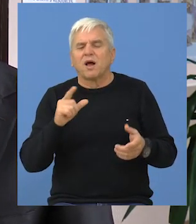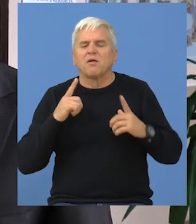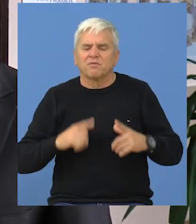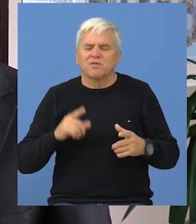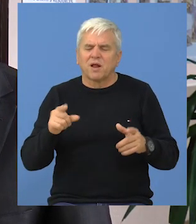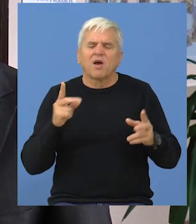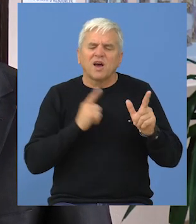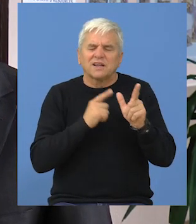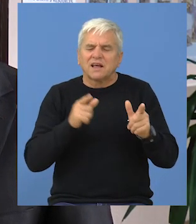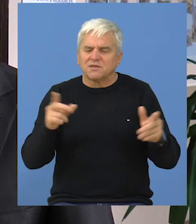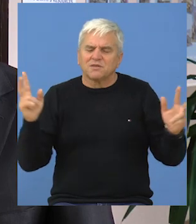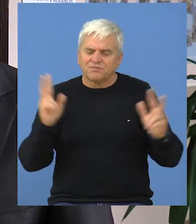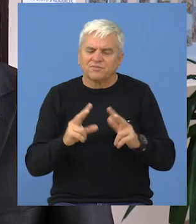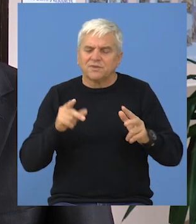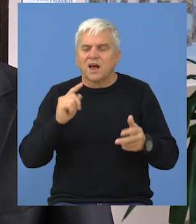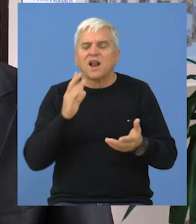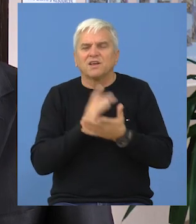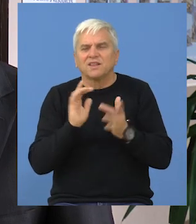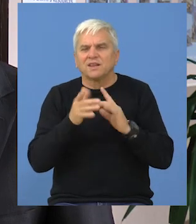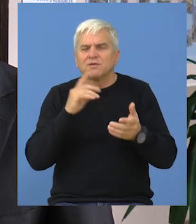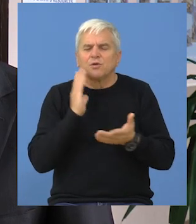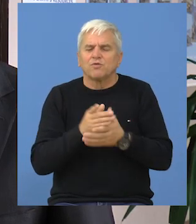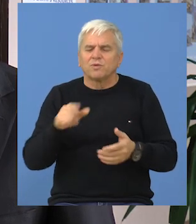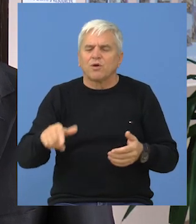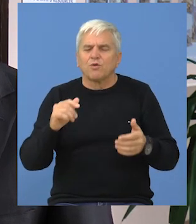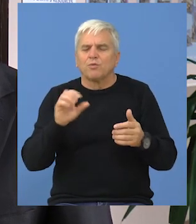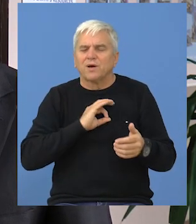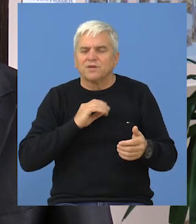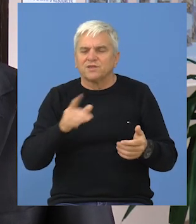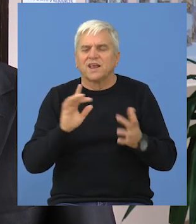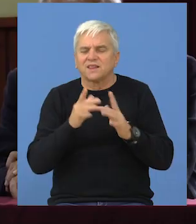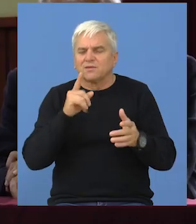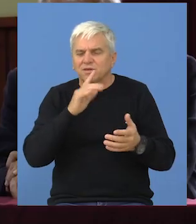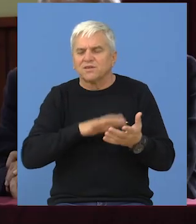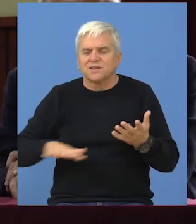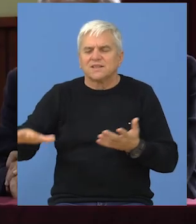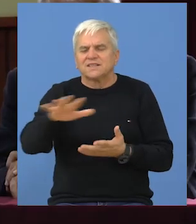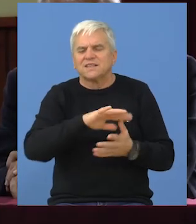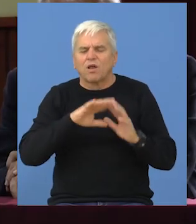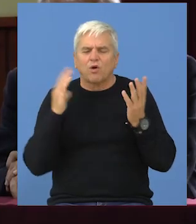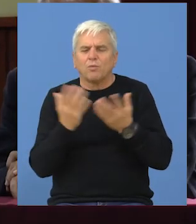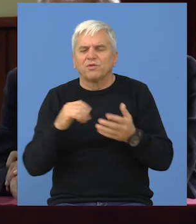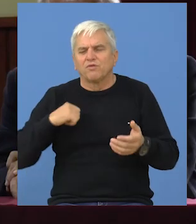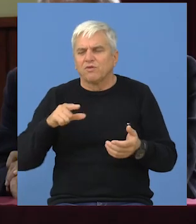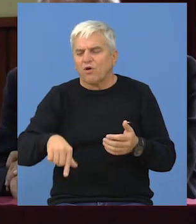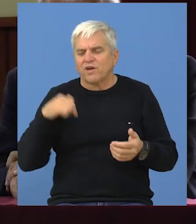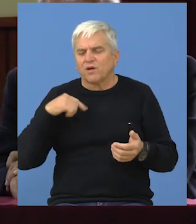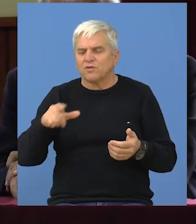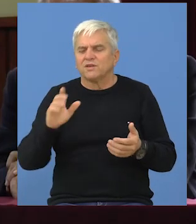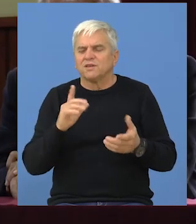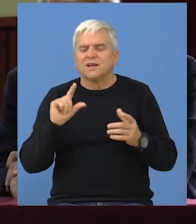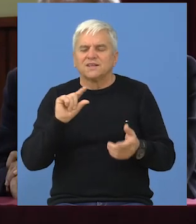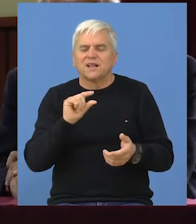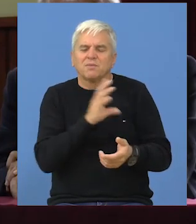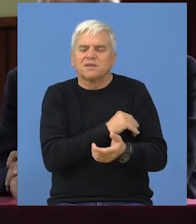pauzu za vreme rata, ali takmičenje smo uvek organizovali u Bečeju. Takmičenje se odnosi na celu Vojvodinu, mada je ove